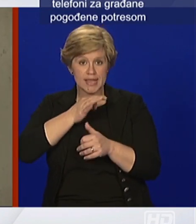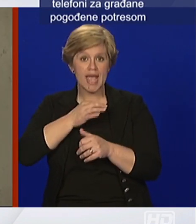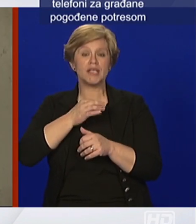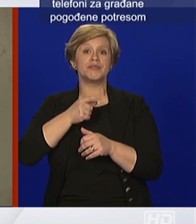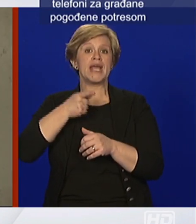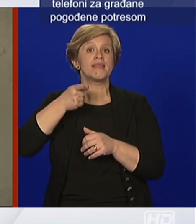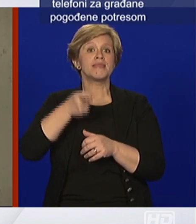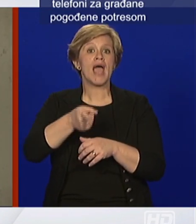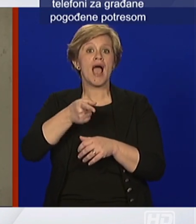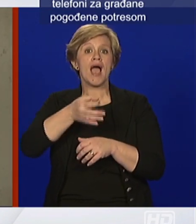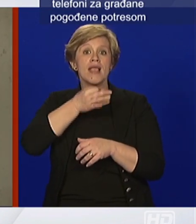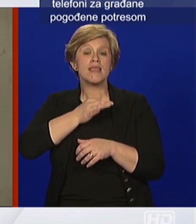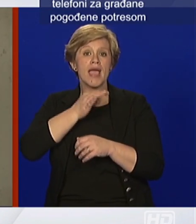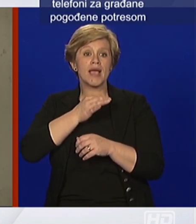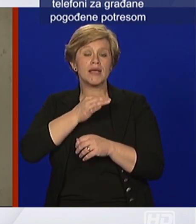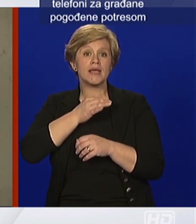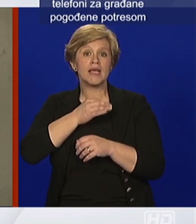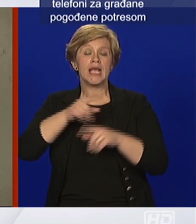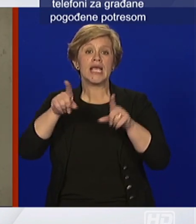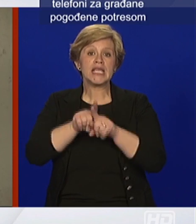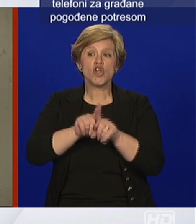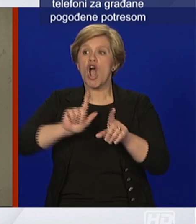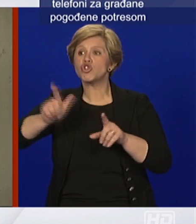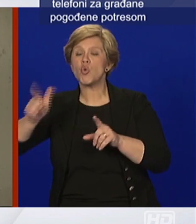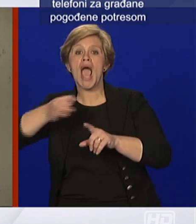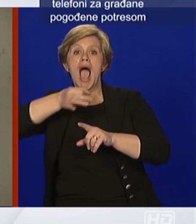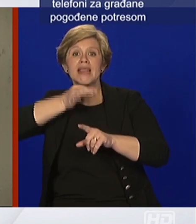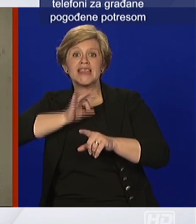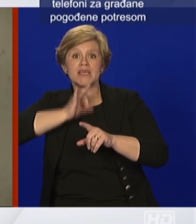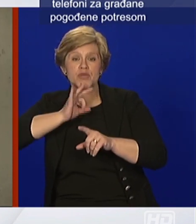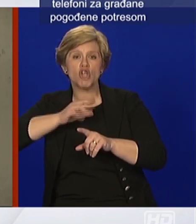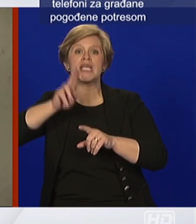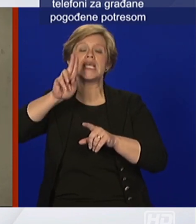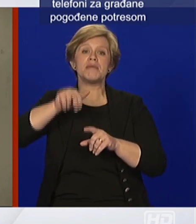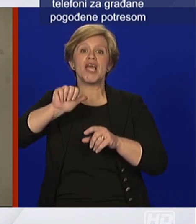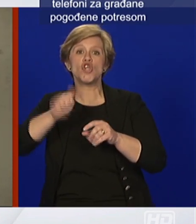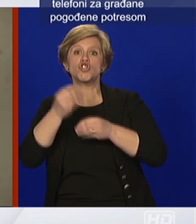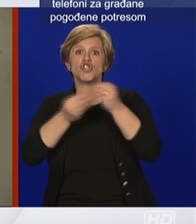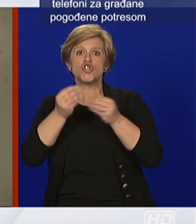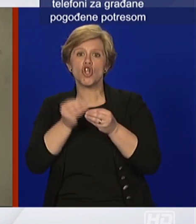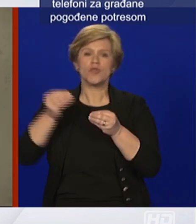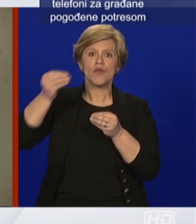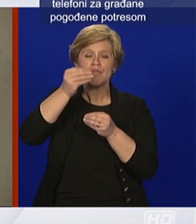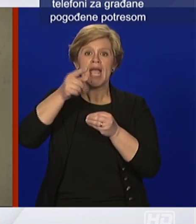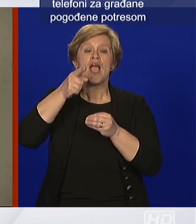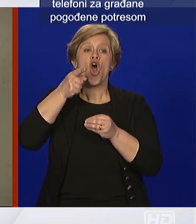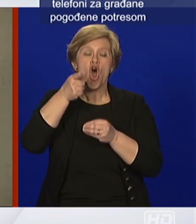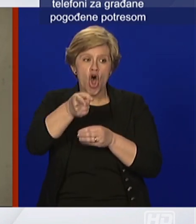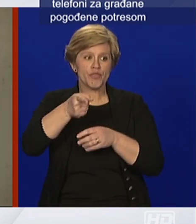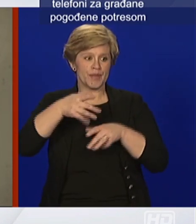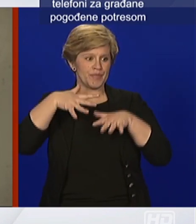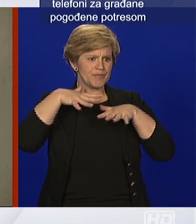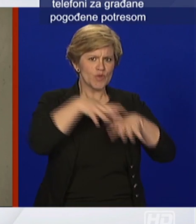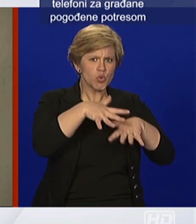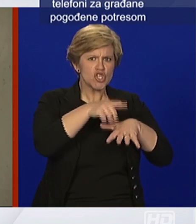kao i još neki drugi antibiotici još jedno dodano svojstvo dakle osim što djeluje na bakterije on